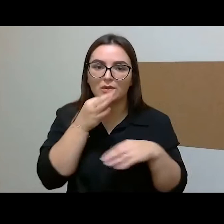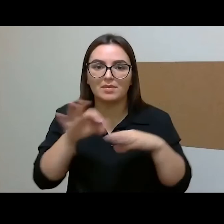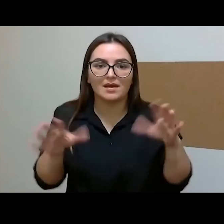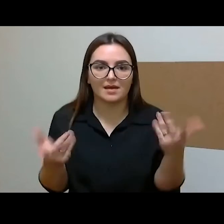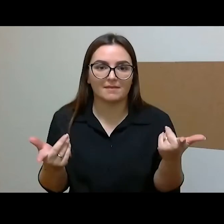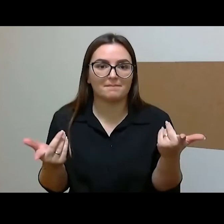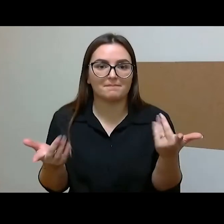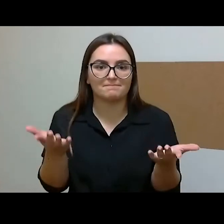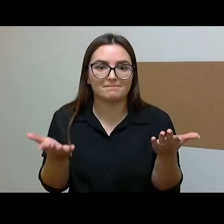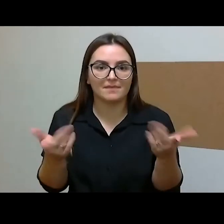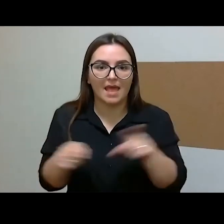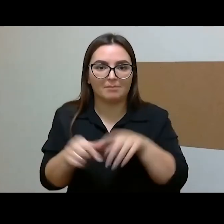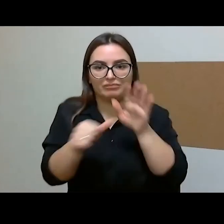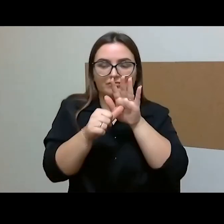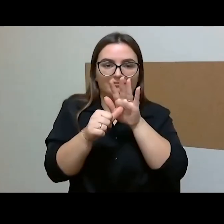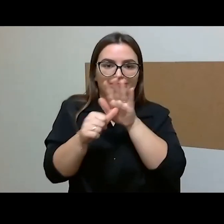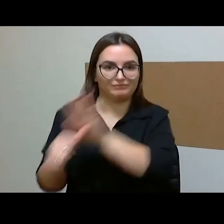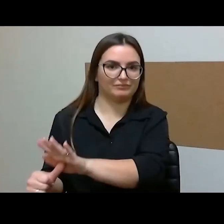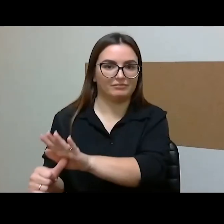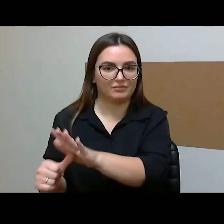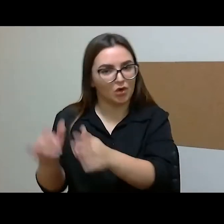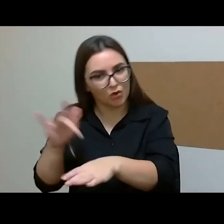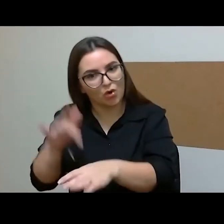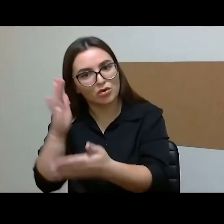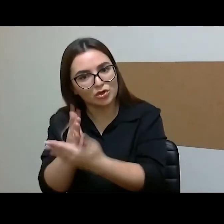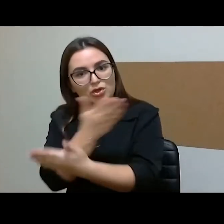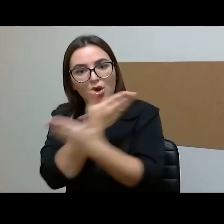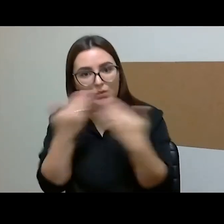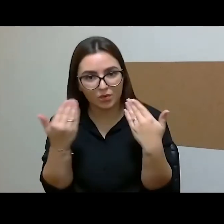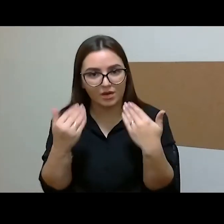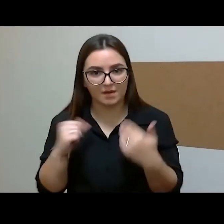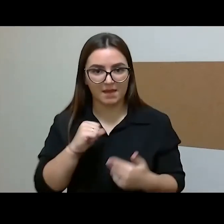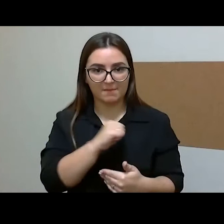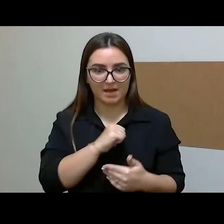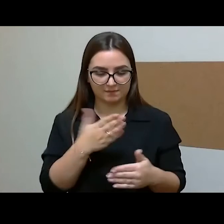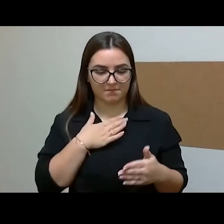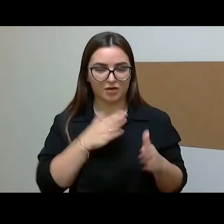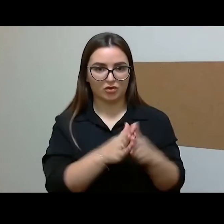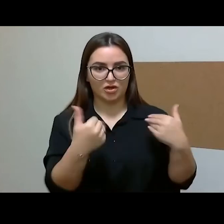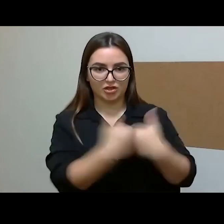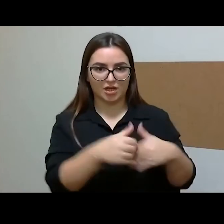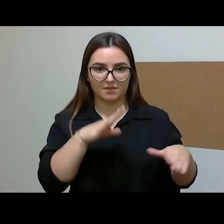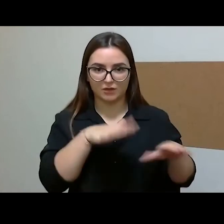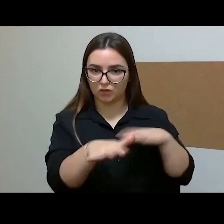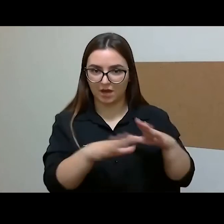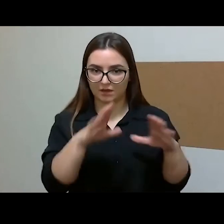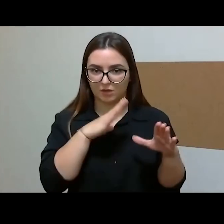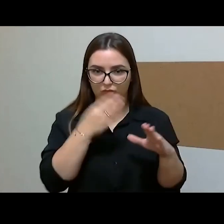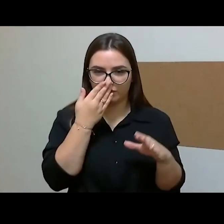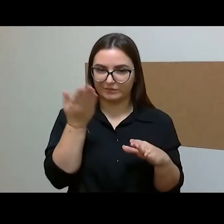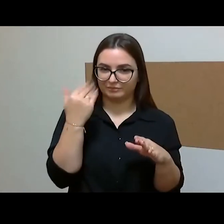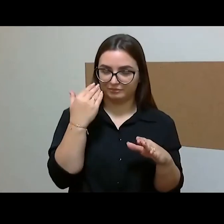būtinė prasme diskriminuojami. Nes, pavyzdžiui, man taip užstrivo mano šeimoje tokia situacija visai nesen, kad